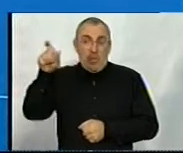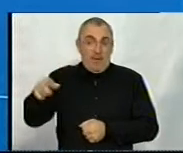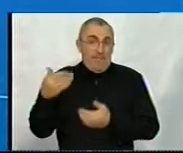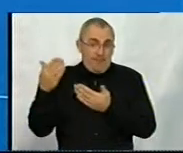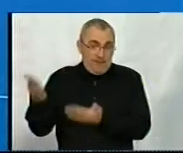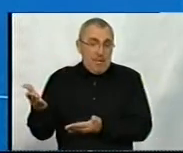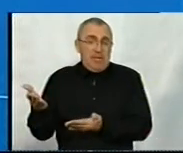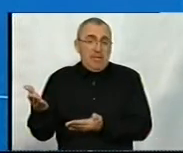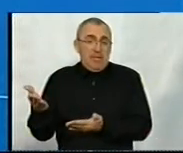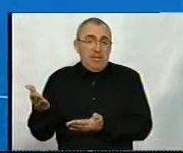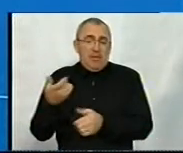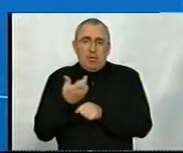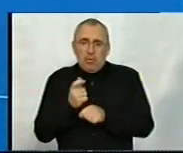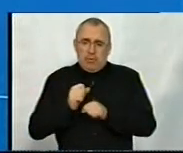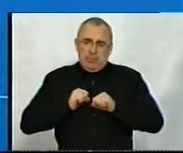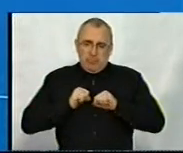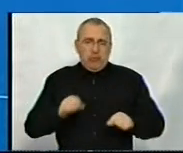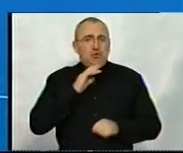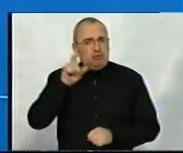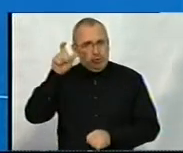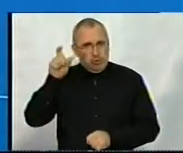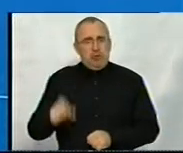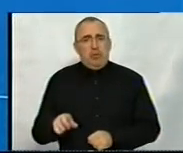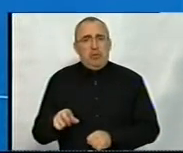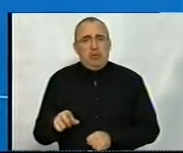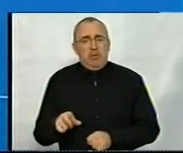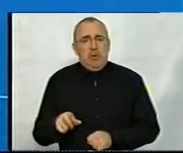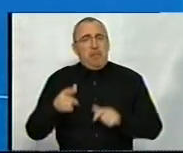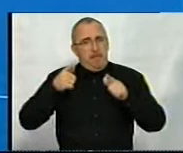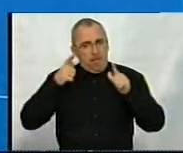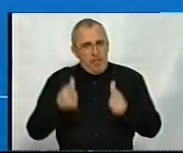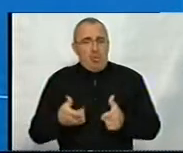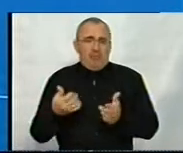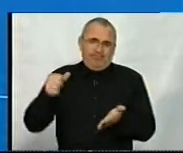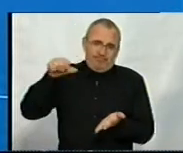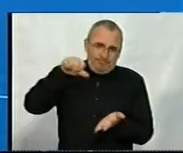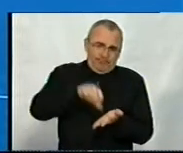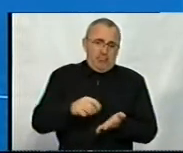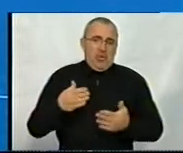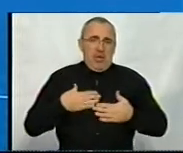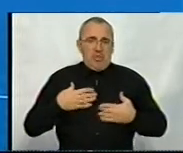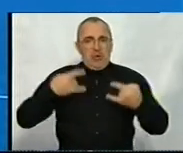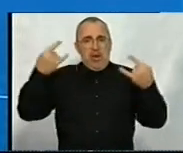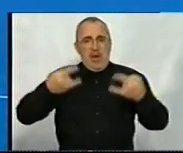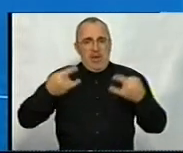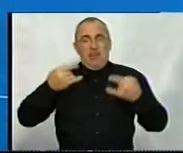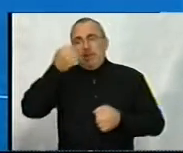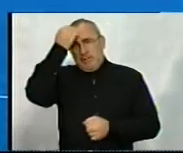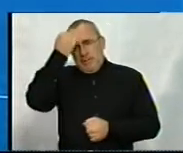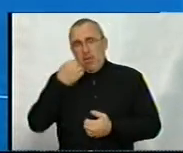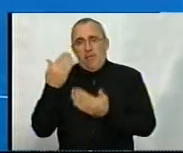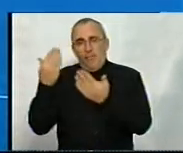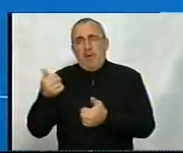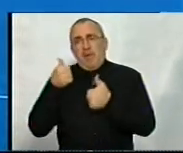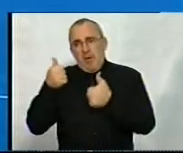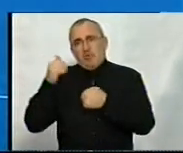очень смелая женщина и пригодились взять участие в нашем эфире. Дякуемо вам,